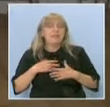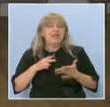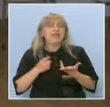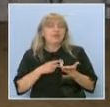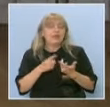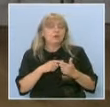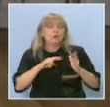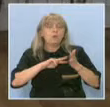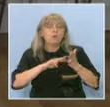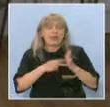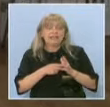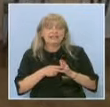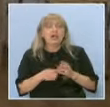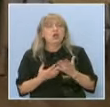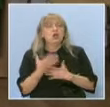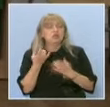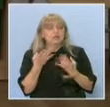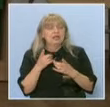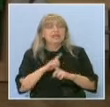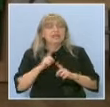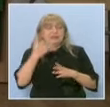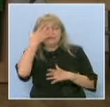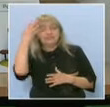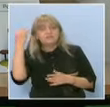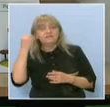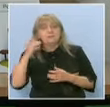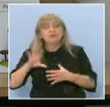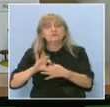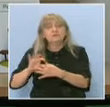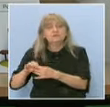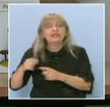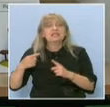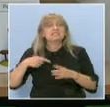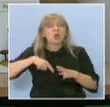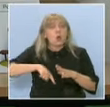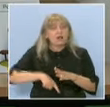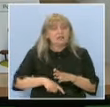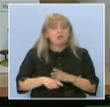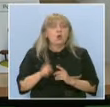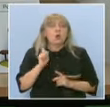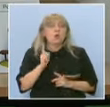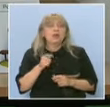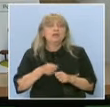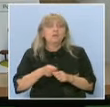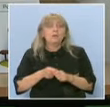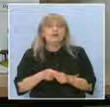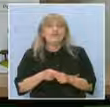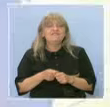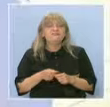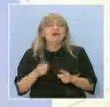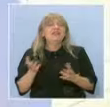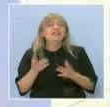да са свързани с корените ни. Т.е. когато правям нещо много технологично, го обвързваме с